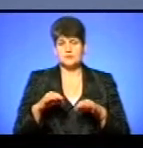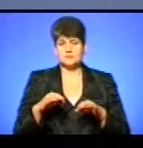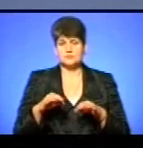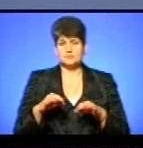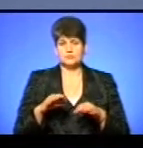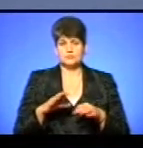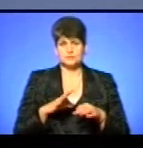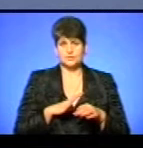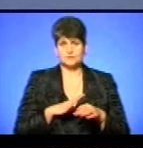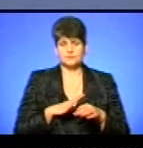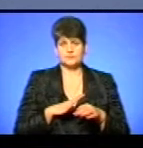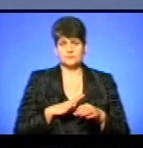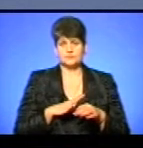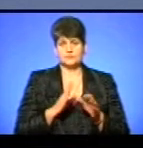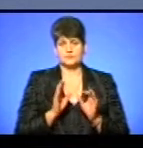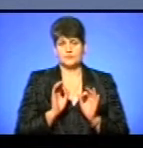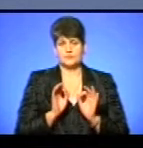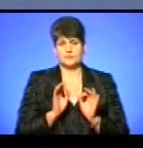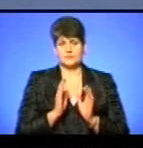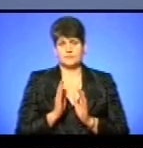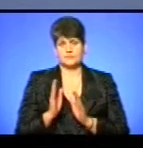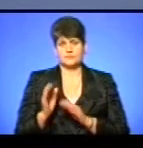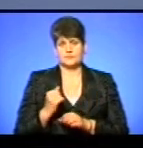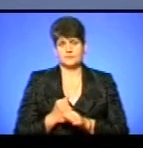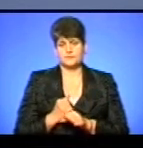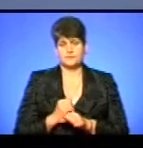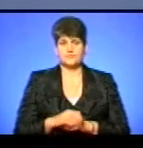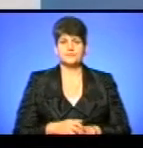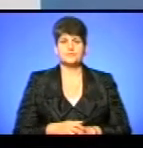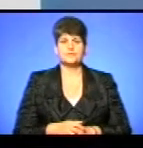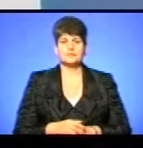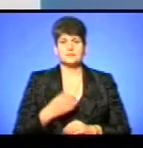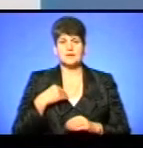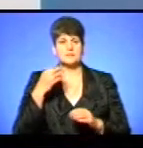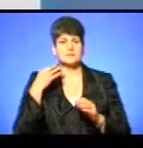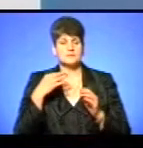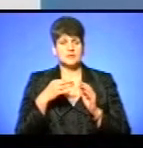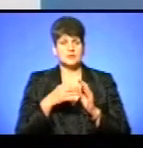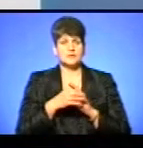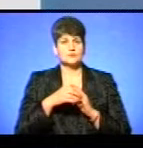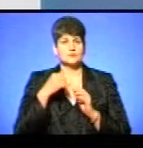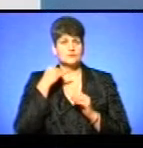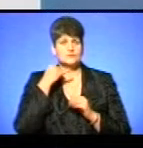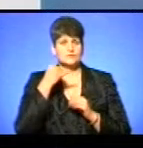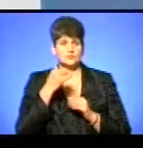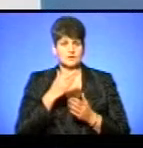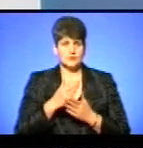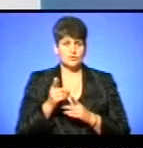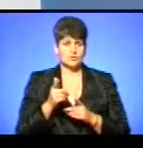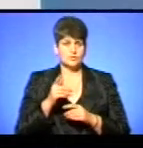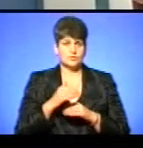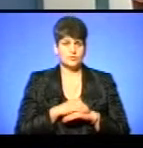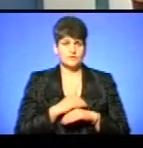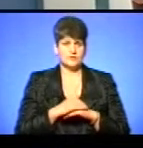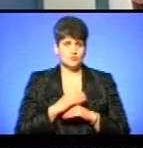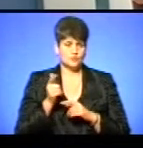працював в нормальному режимі. Мені підказують до нас, звертаються глядачі. Доброго вечора, готові вас почути.